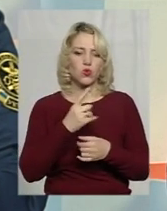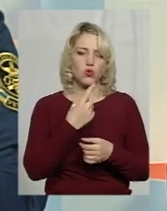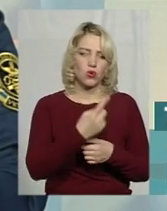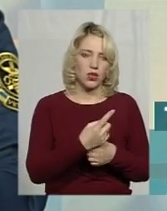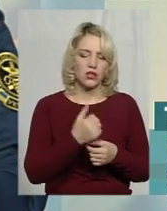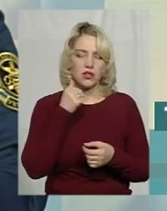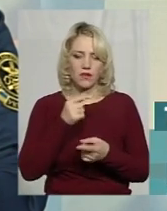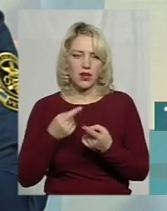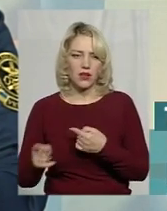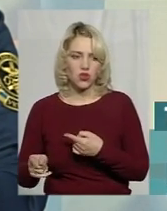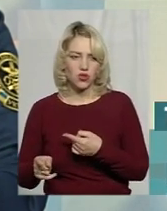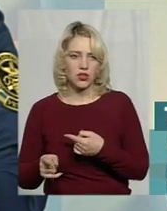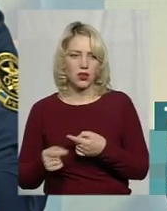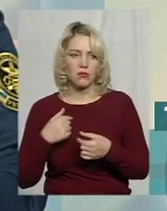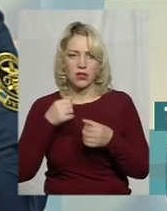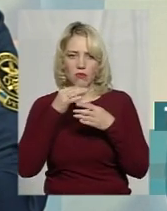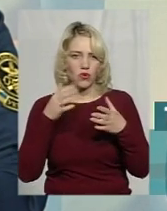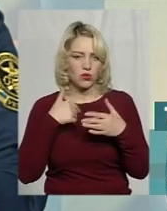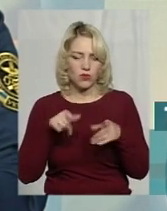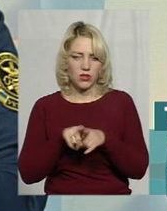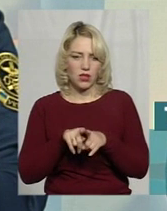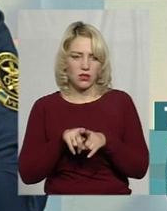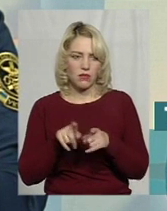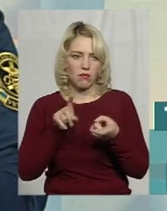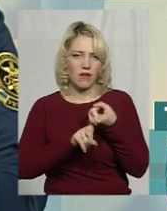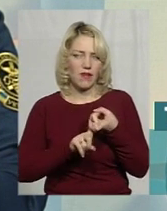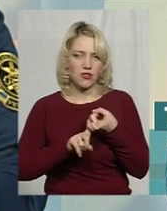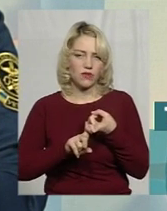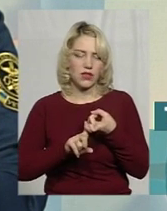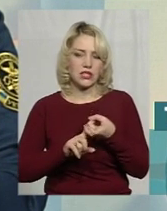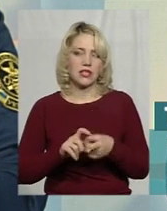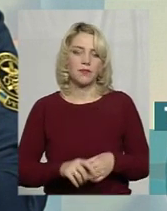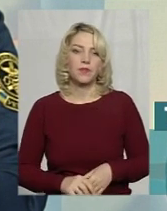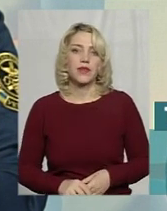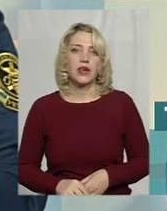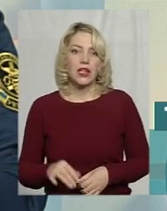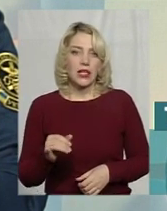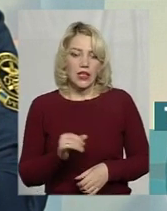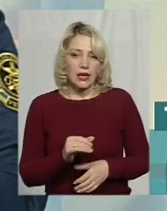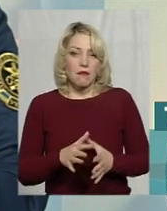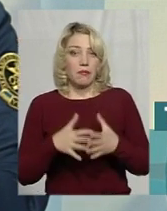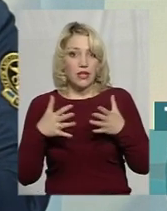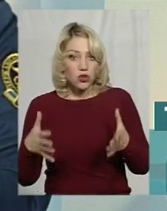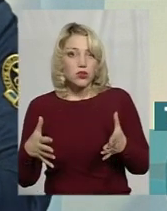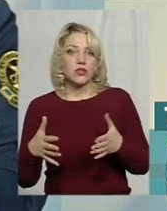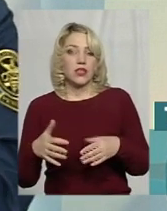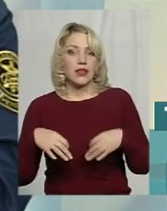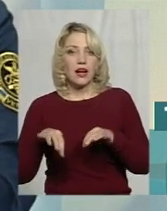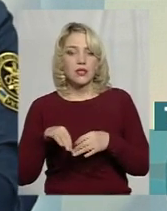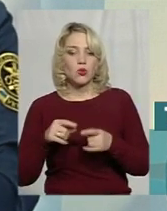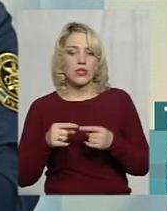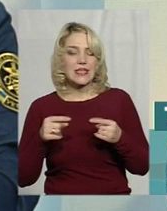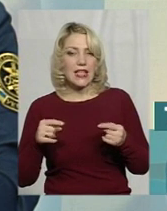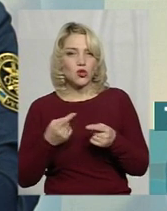завтра курс інший. Ми не можемо, так скажімо, прив'язуватися. Ну, і в більшості транспортні